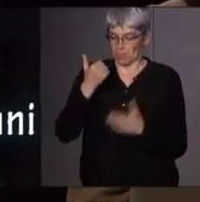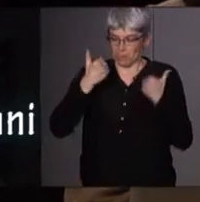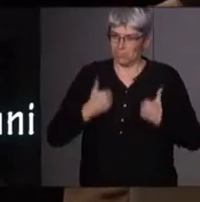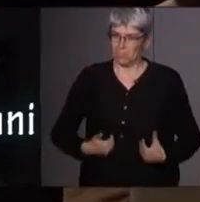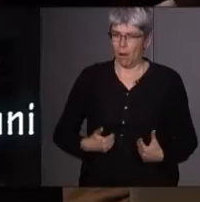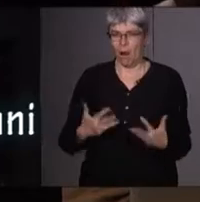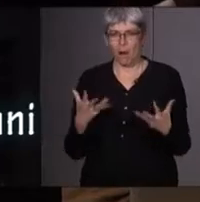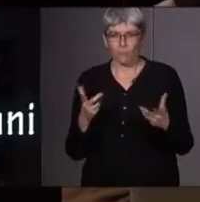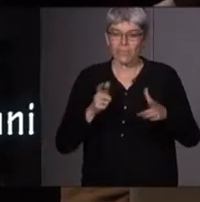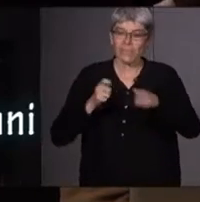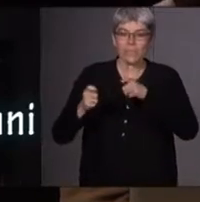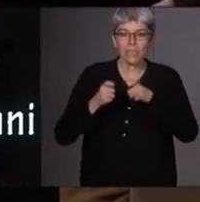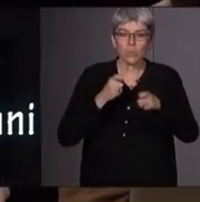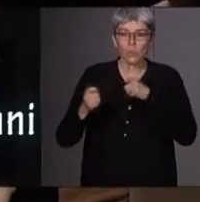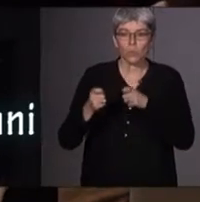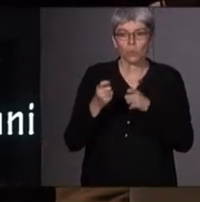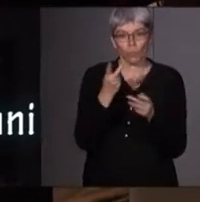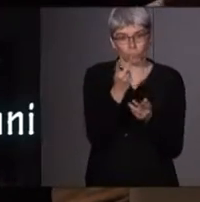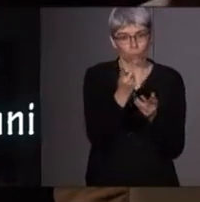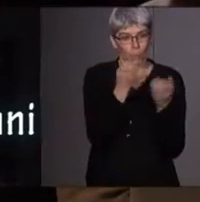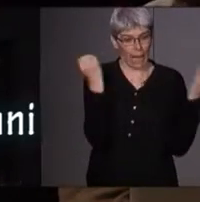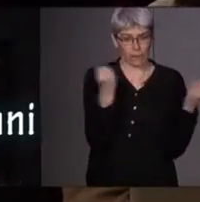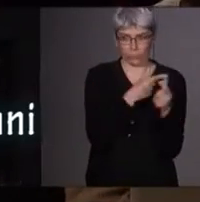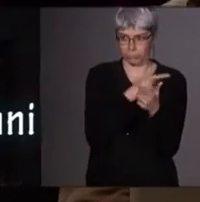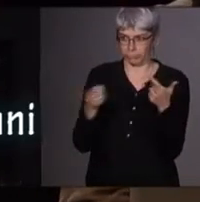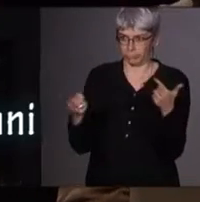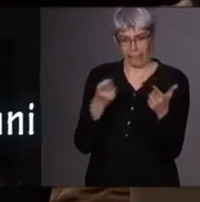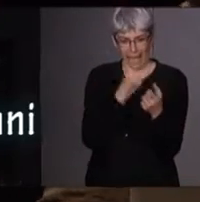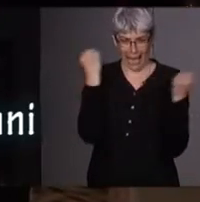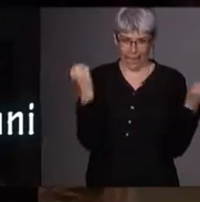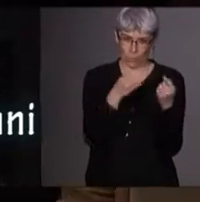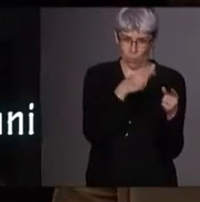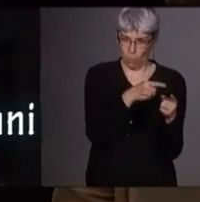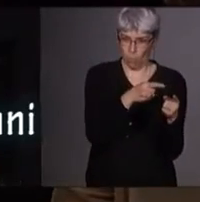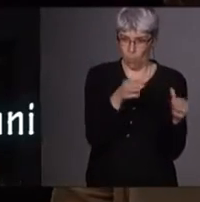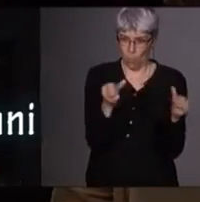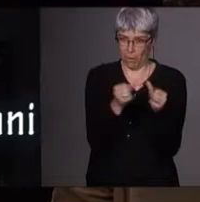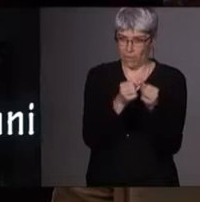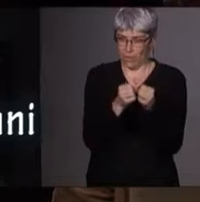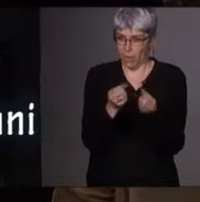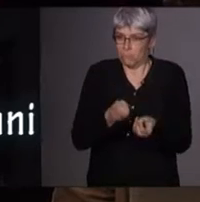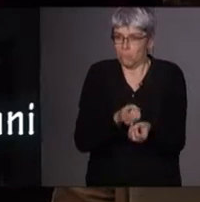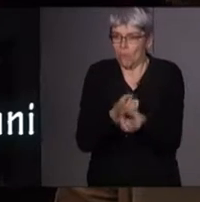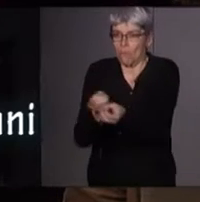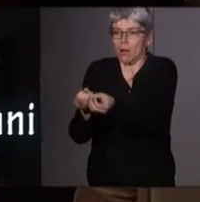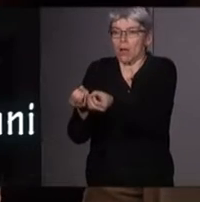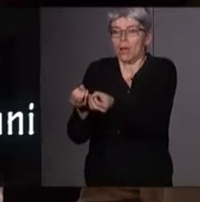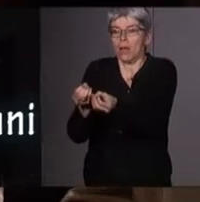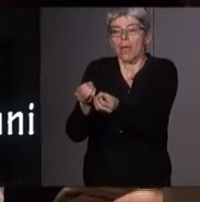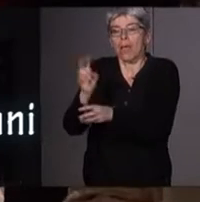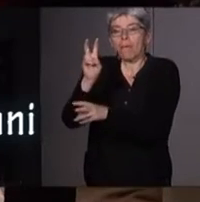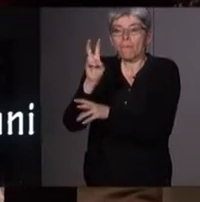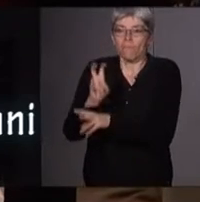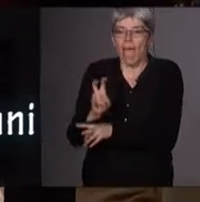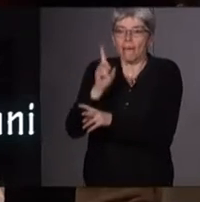Moi, j'aimerais bien vous parler de deux actions dont on dit qu'elles ont lancé l'écoféminisme en Angleterre et